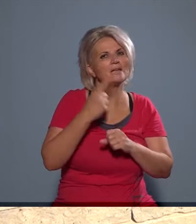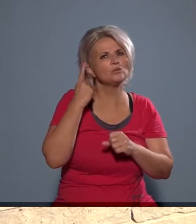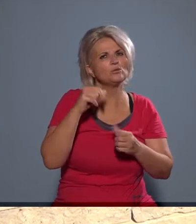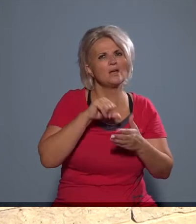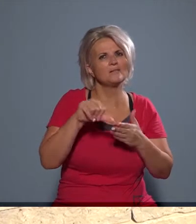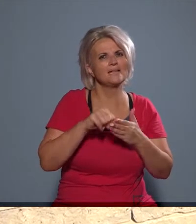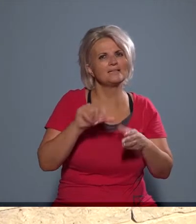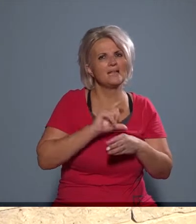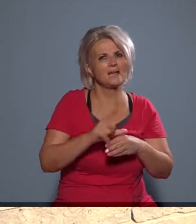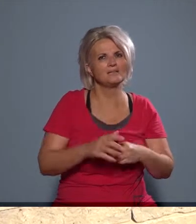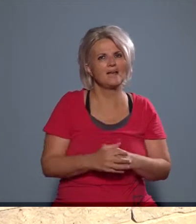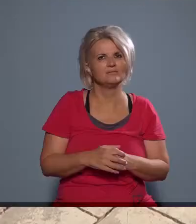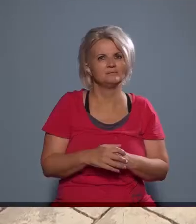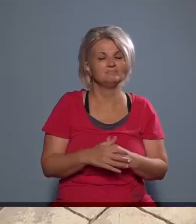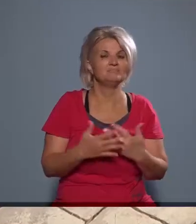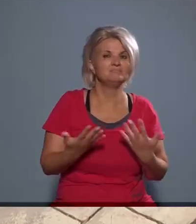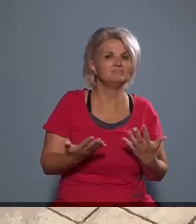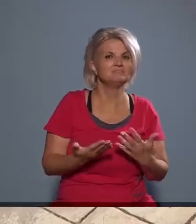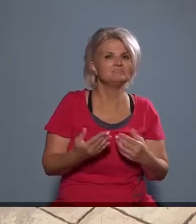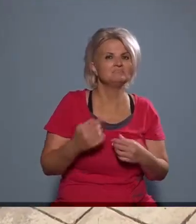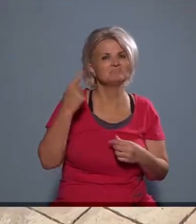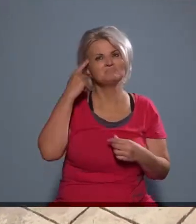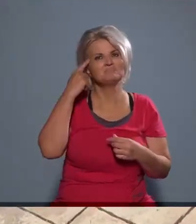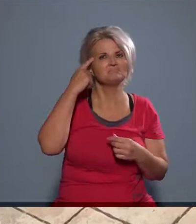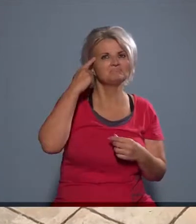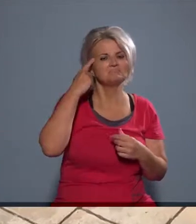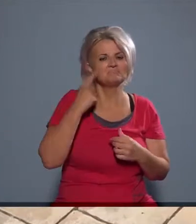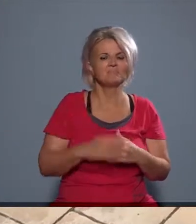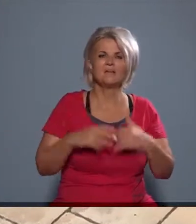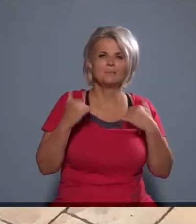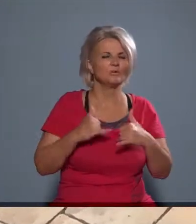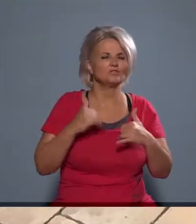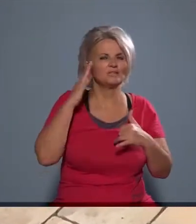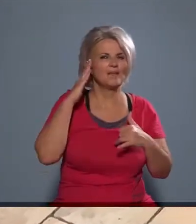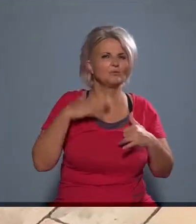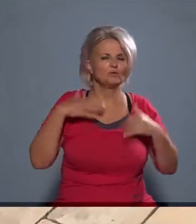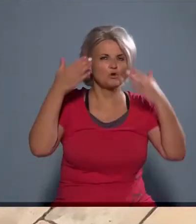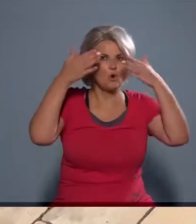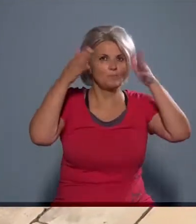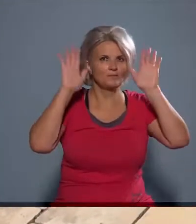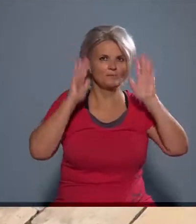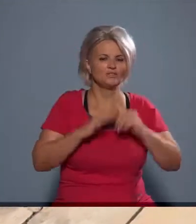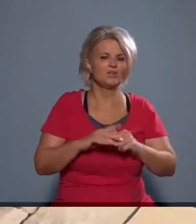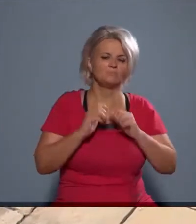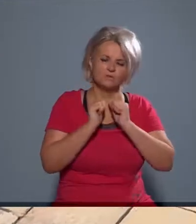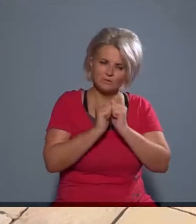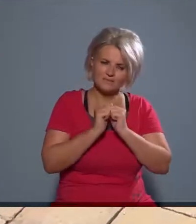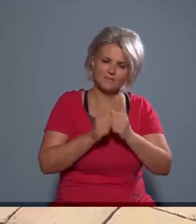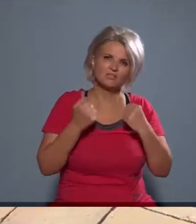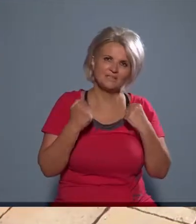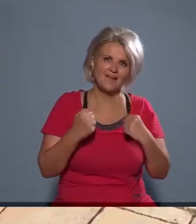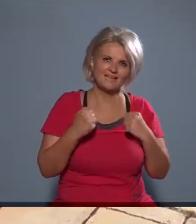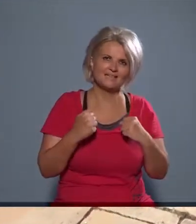így megrettentem, mert most sem tudok egyébként túl optimista lenni, tehát ez egy nagyon